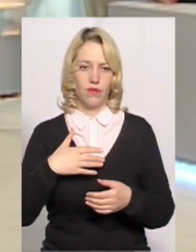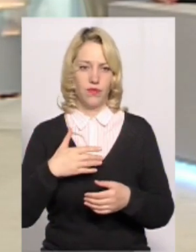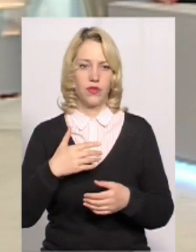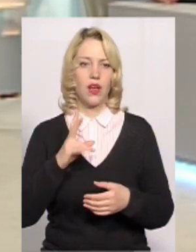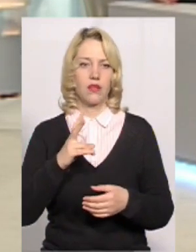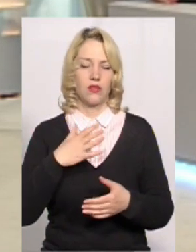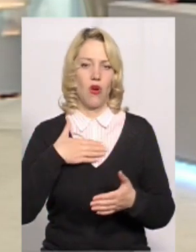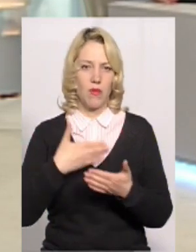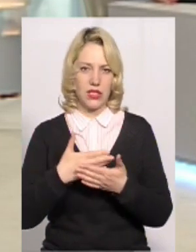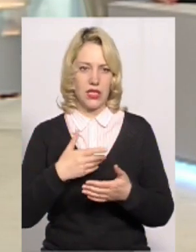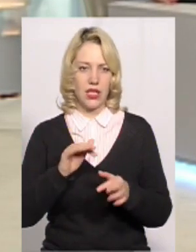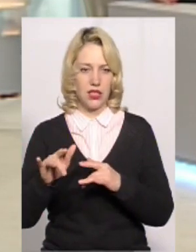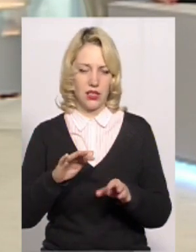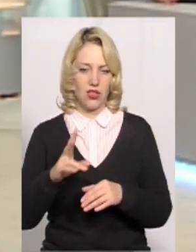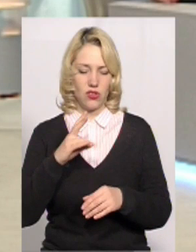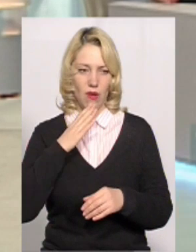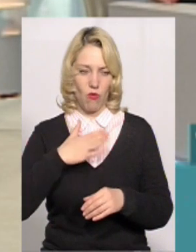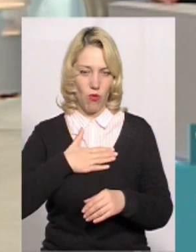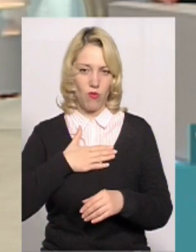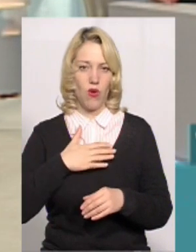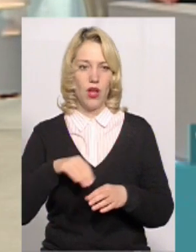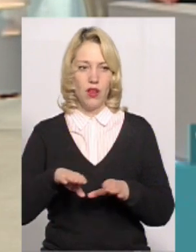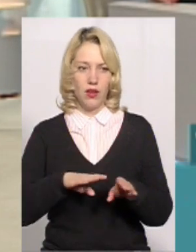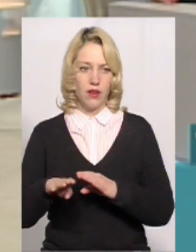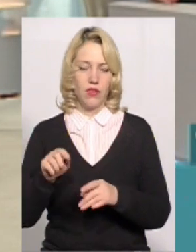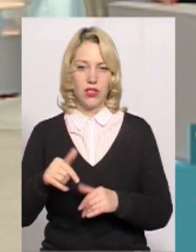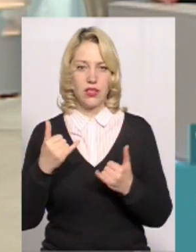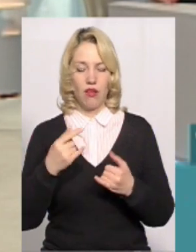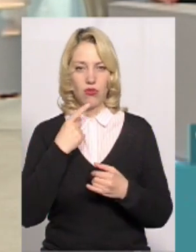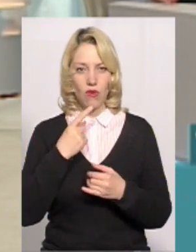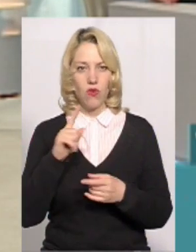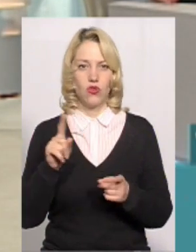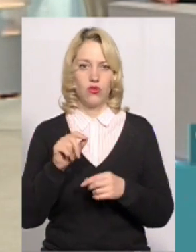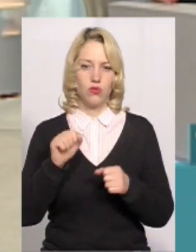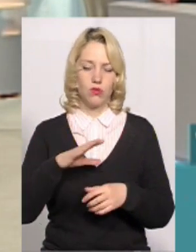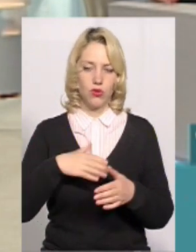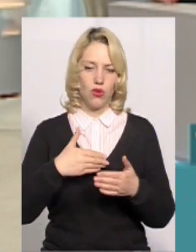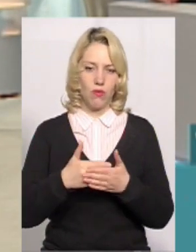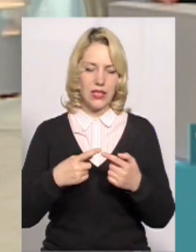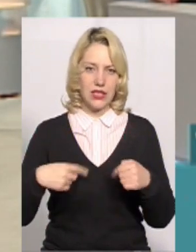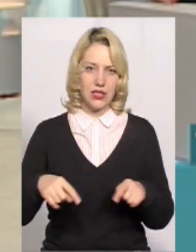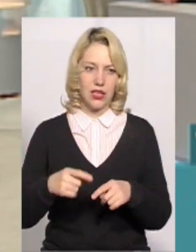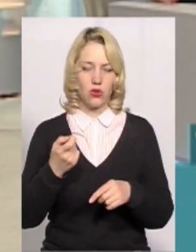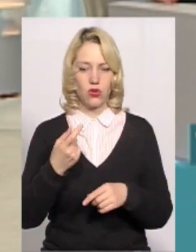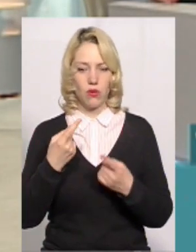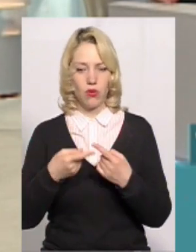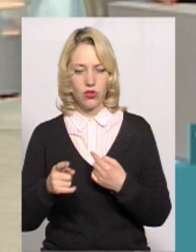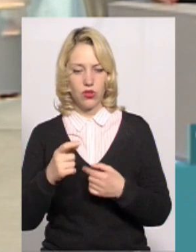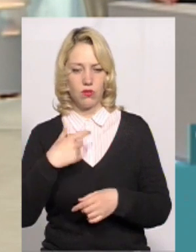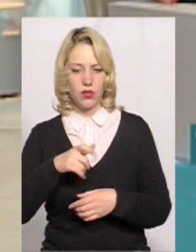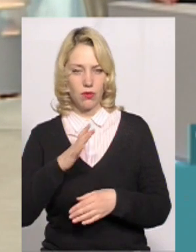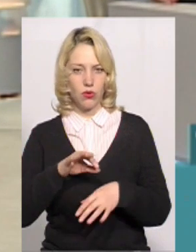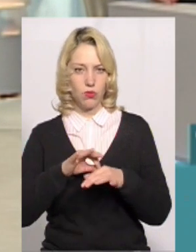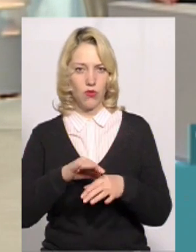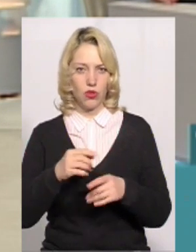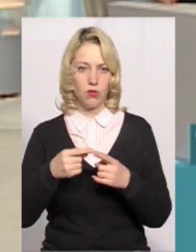На моєму хоча б рівні, тому що зараз от говорять, що ніби, може, громадський сектор трошечки по-іншому себе почне